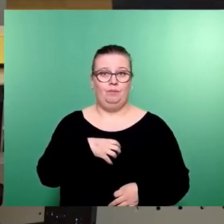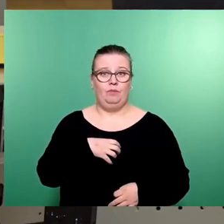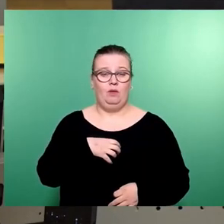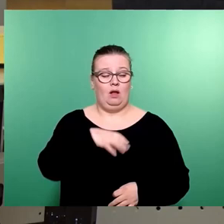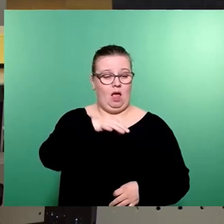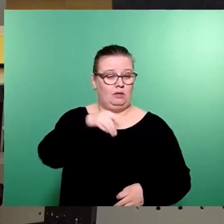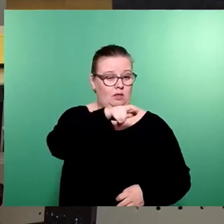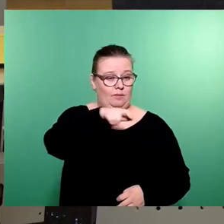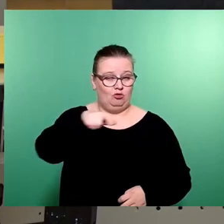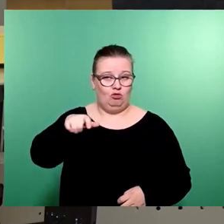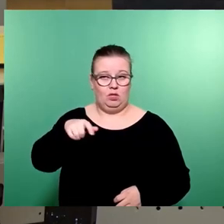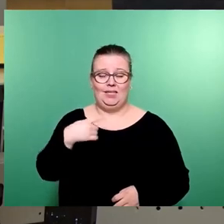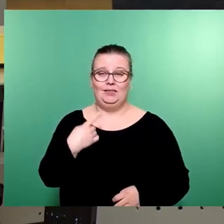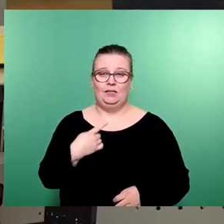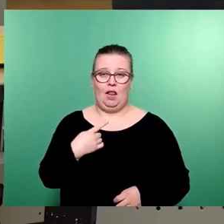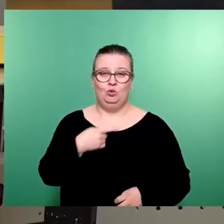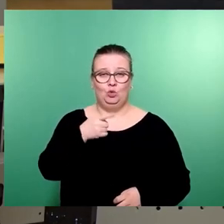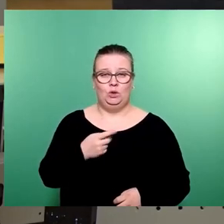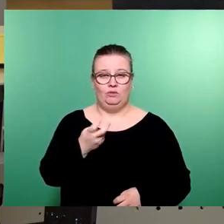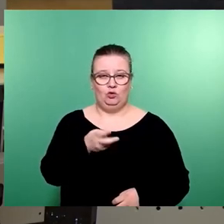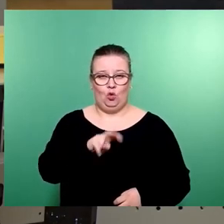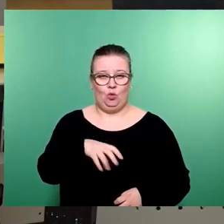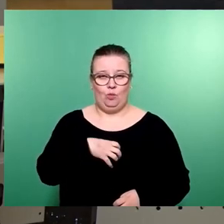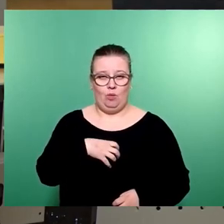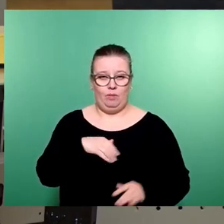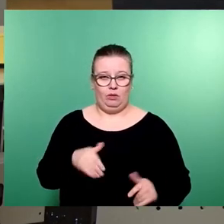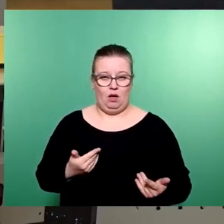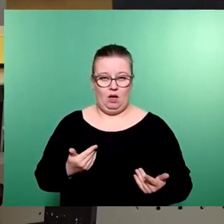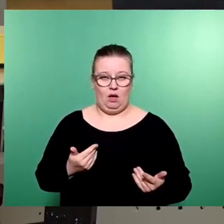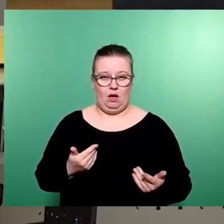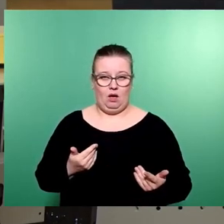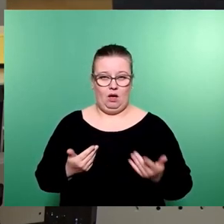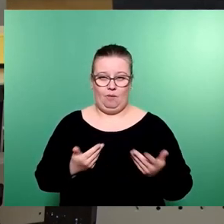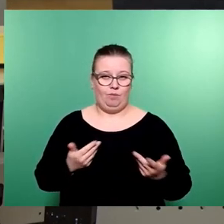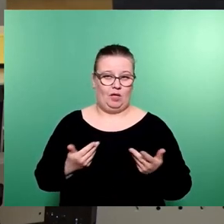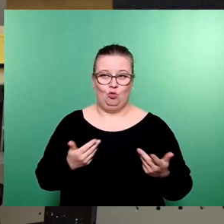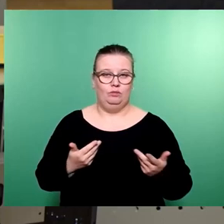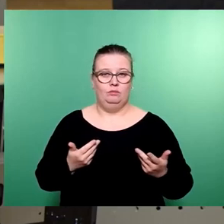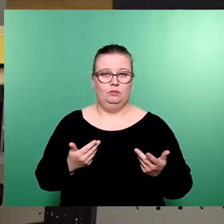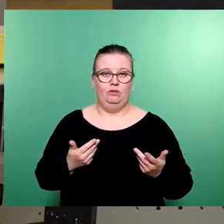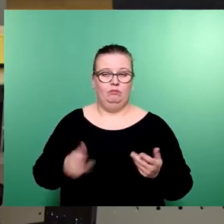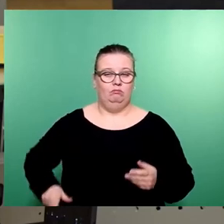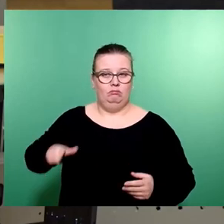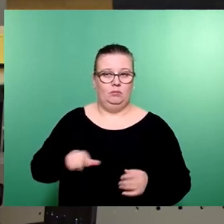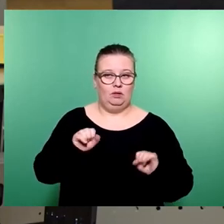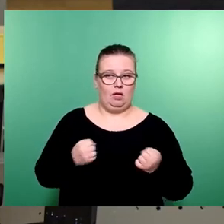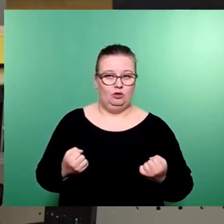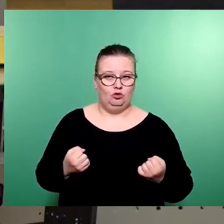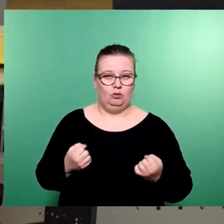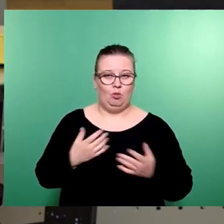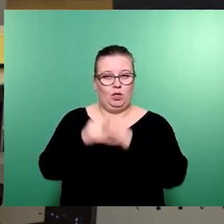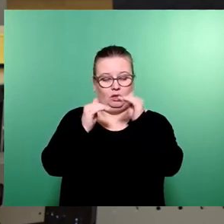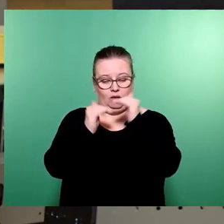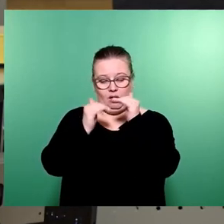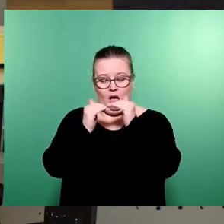Menschen gibt, die vielleicht an den 120 Euro nicht, also die das nicht aufbringen können, die gerade so an der Grenze sind,